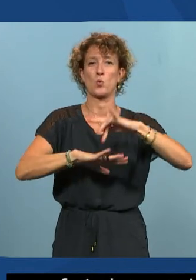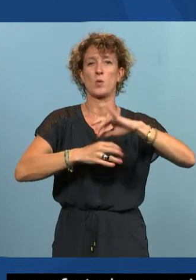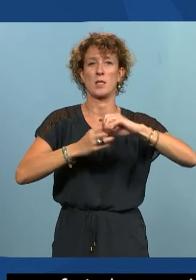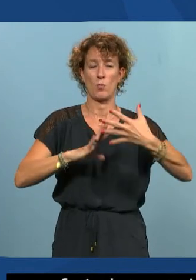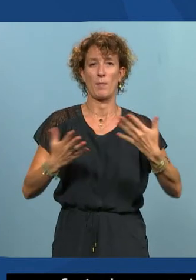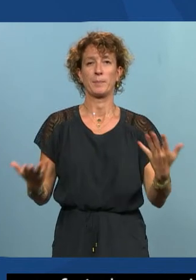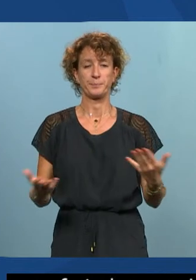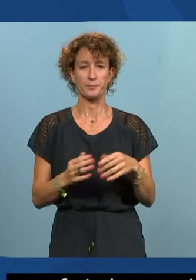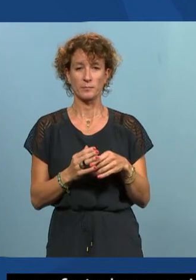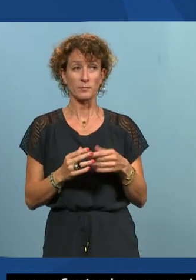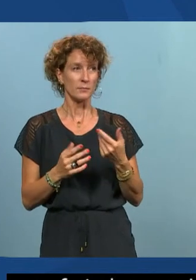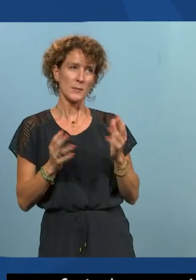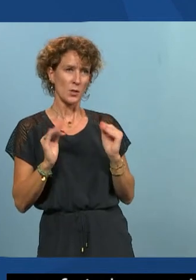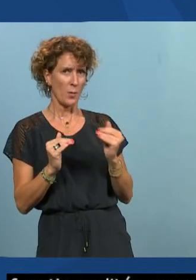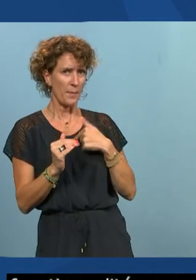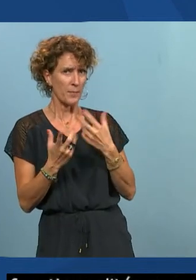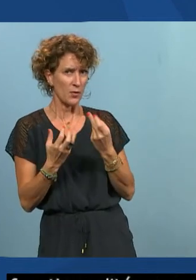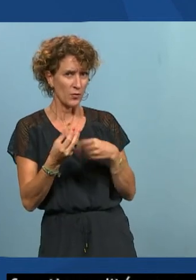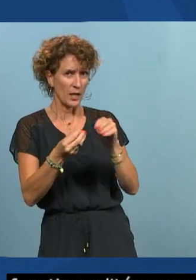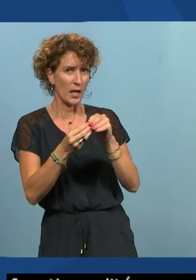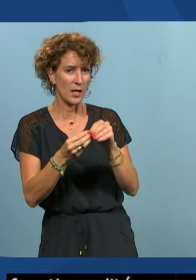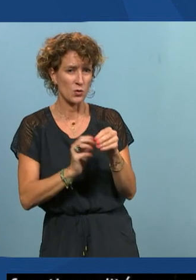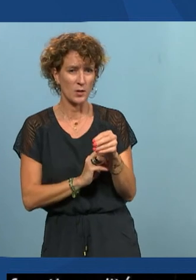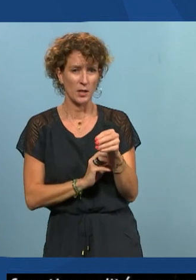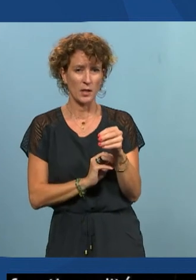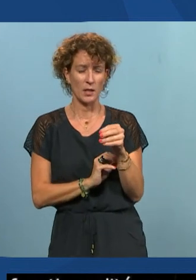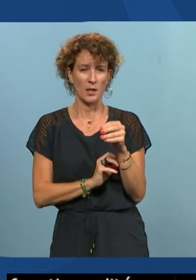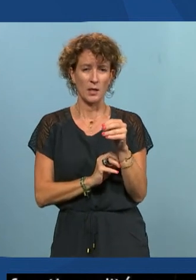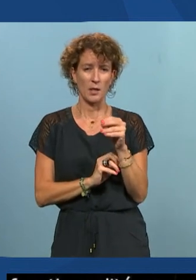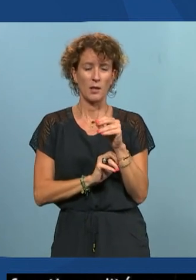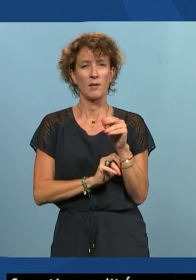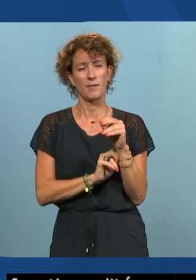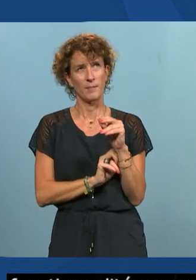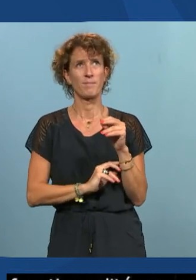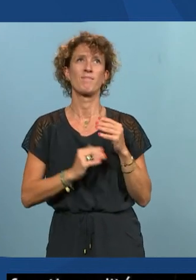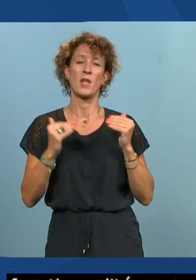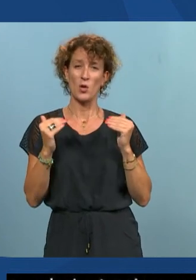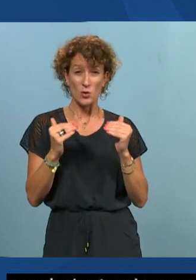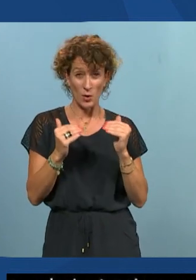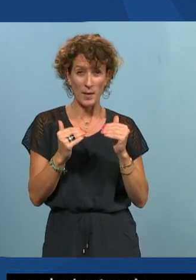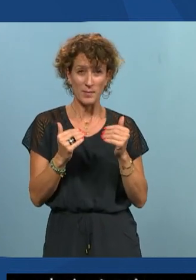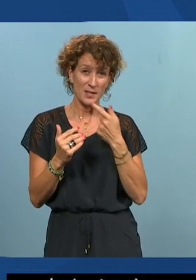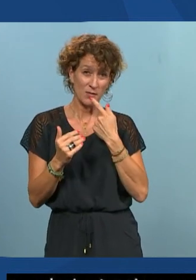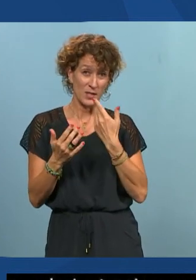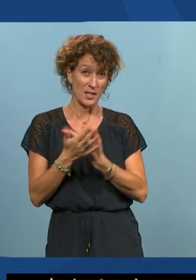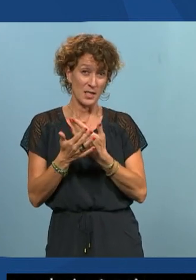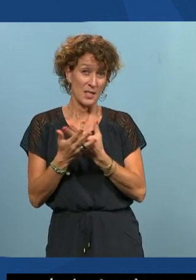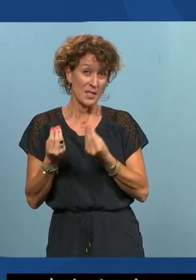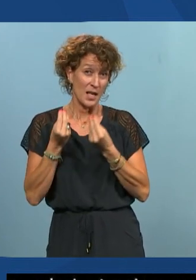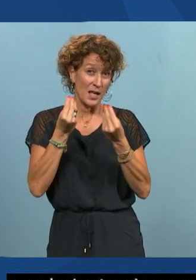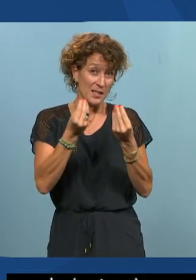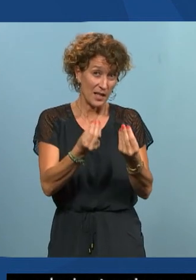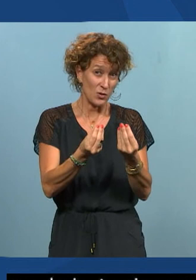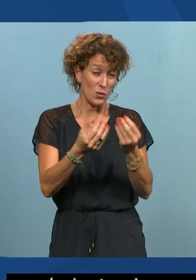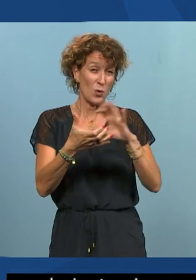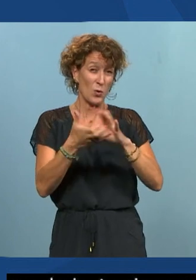je peux faire une petite précision ça mériterait des réponses beaucoup plus complexes encore plus complexes que ce que vient de dire Sébastien